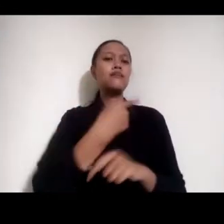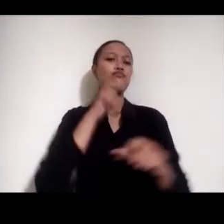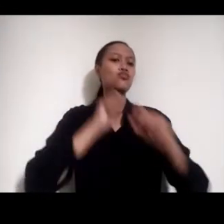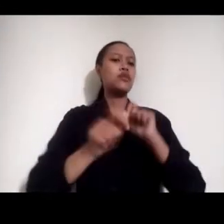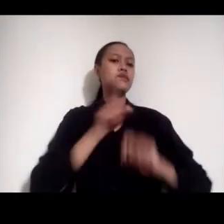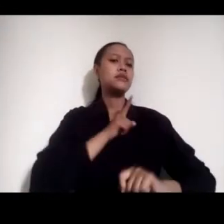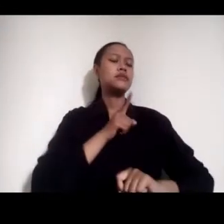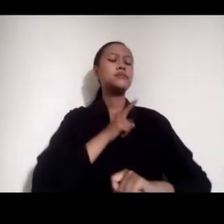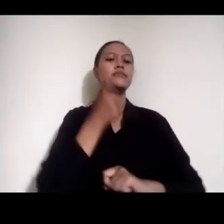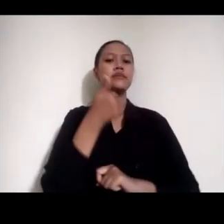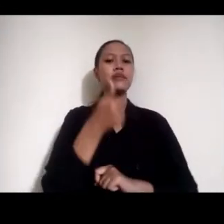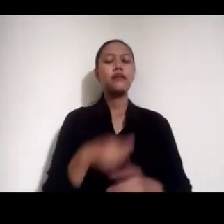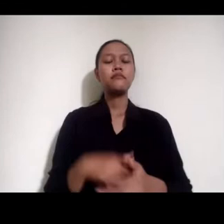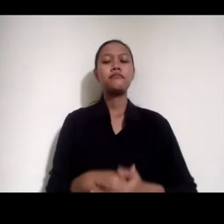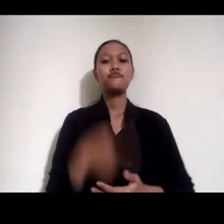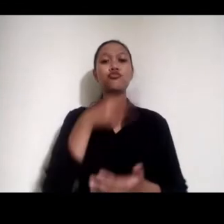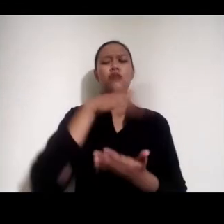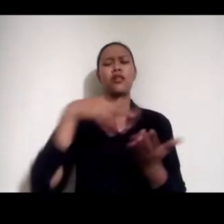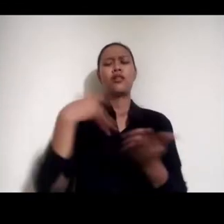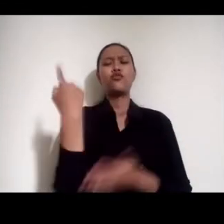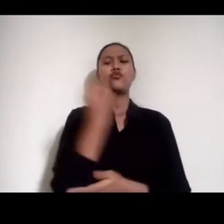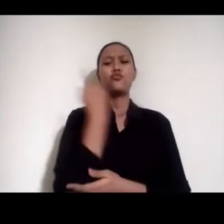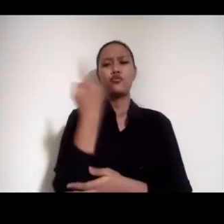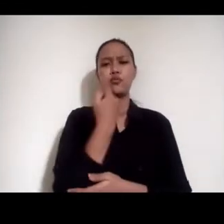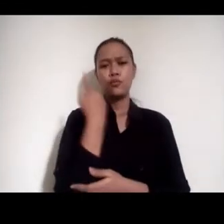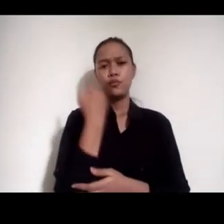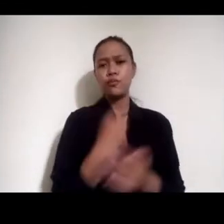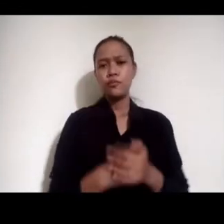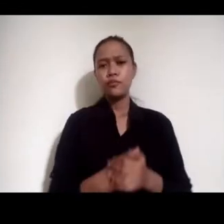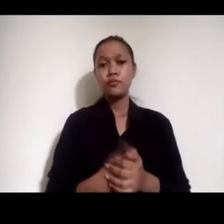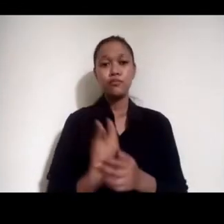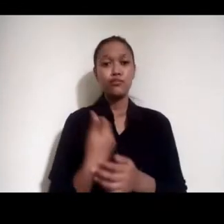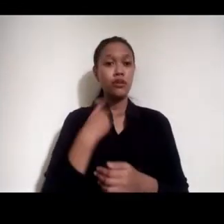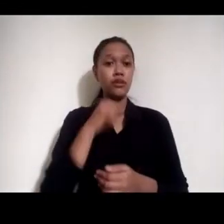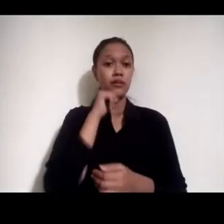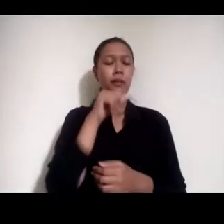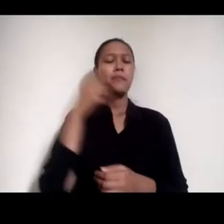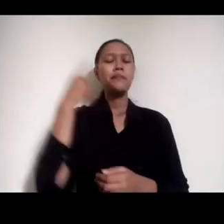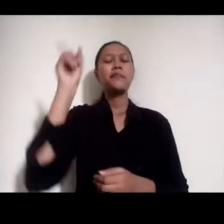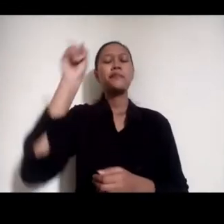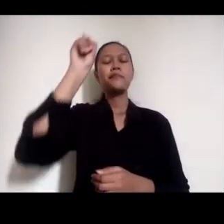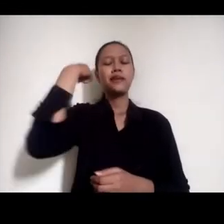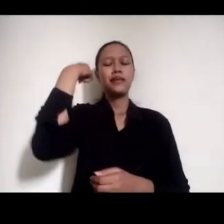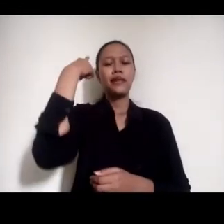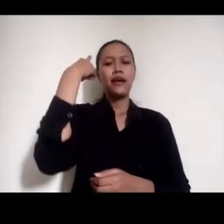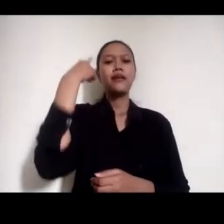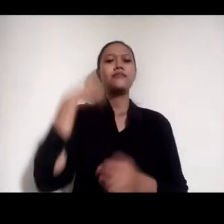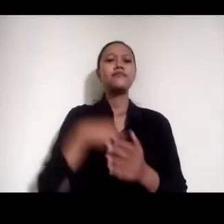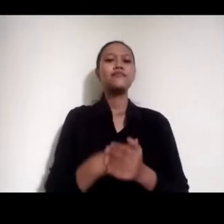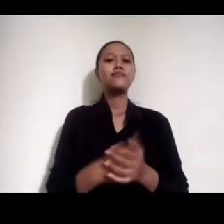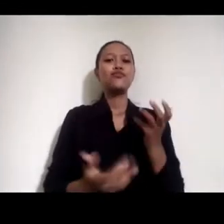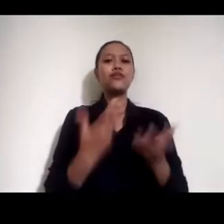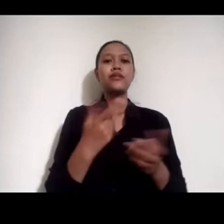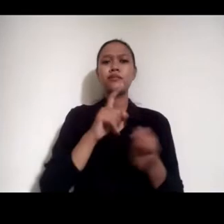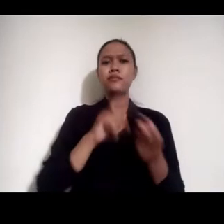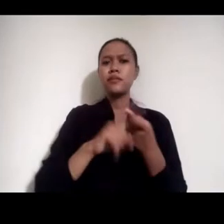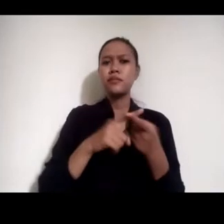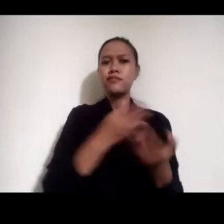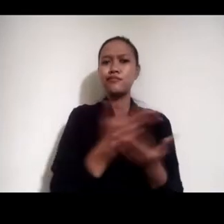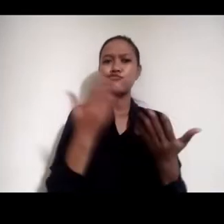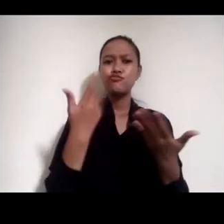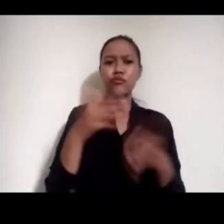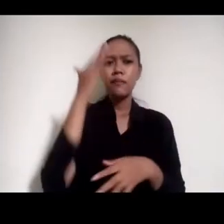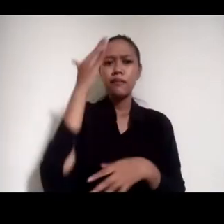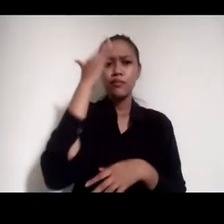Ini data yang Sangat umum Yang dimiliki Oleh pemerintah Mungkin teman-teman Mungkin yang sudah Fahsih dengan data ini